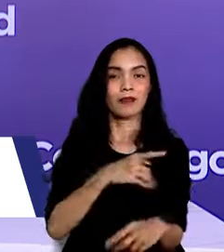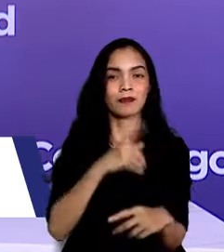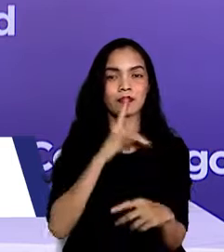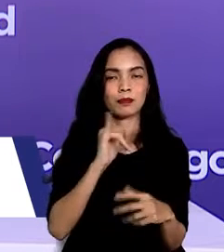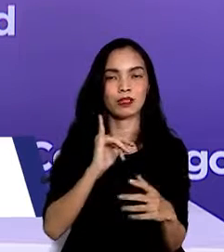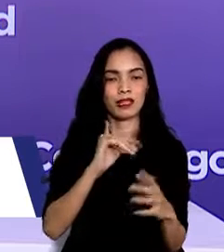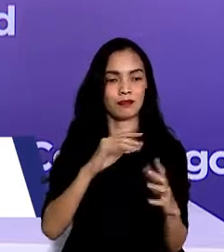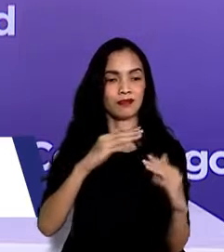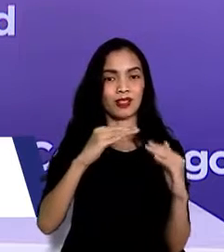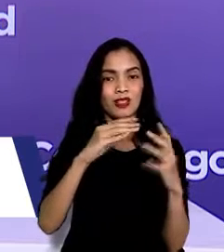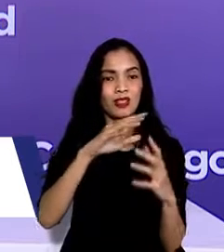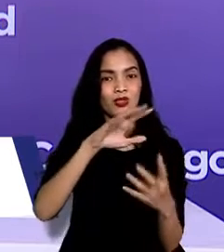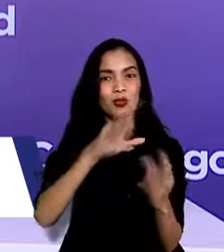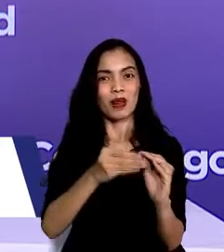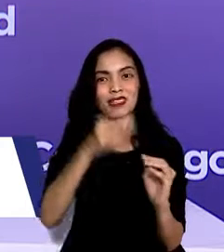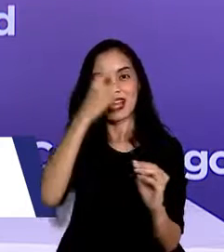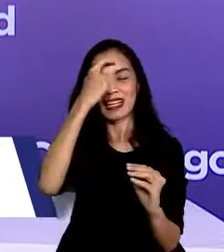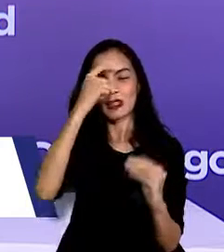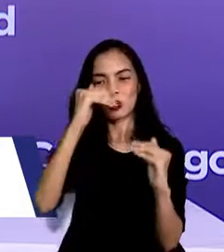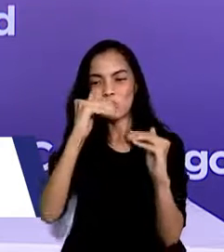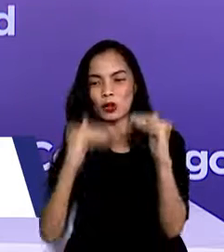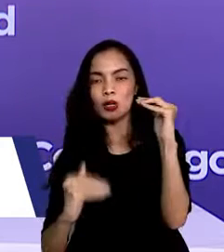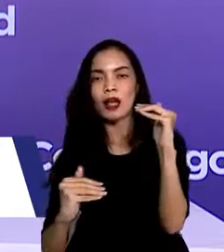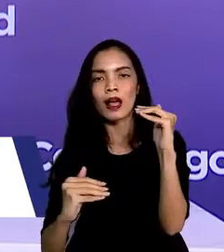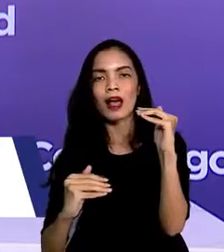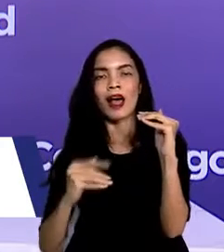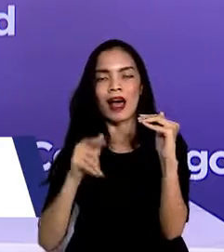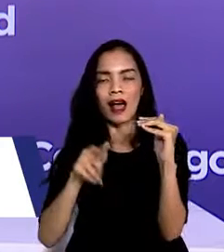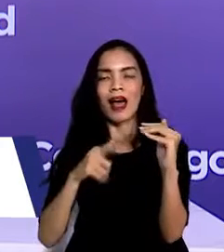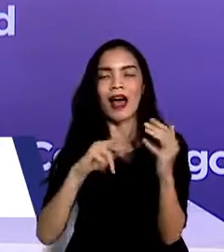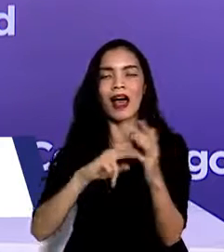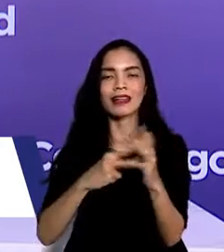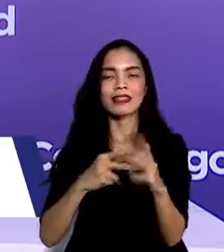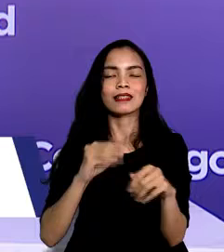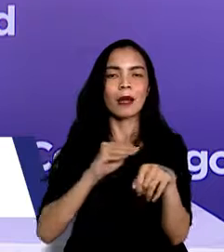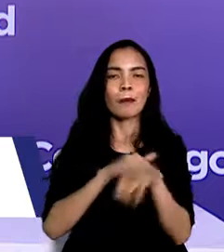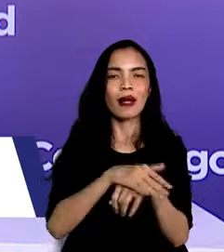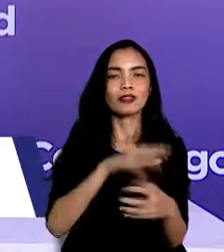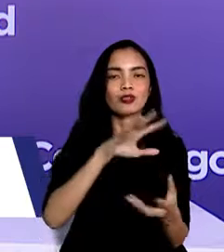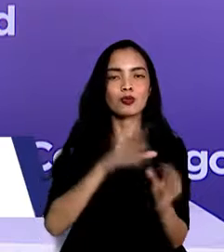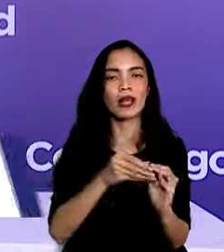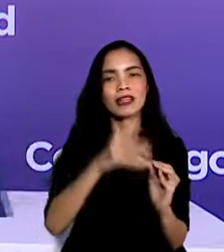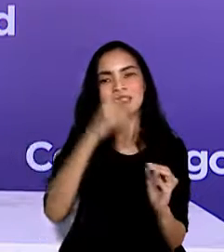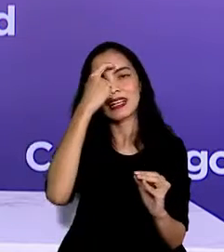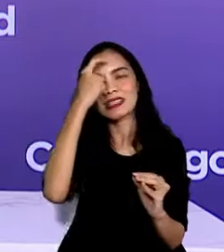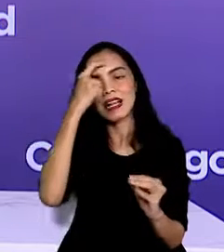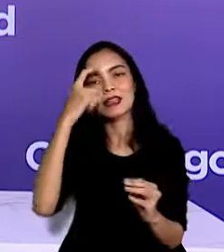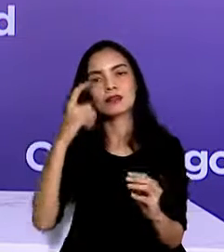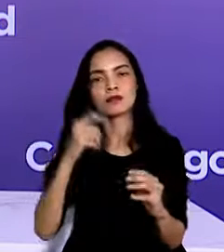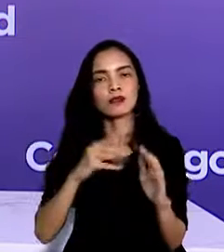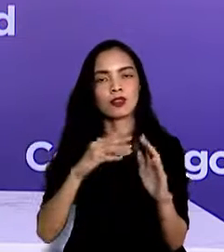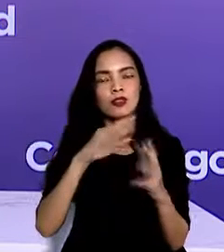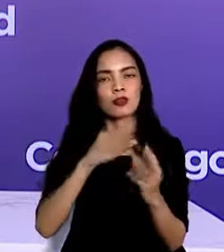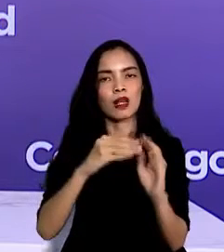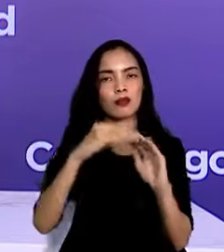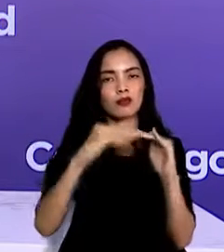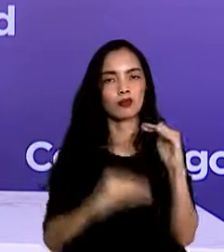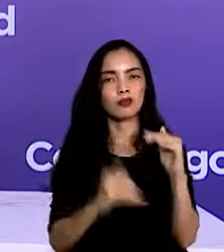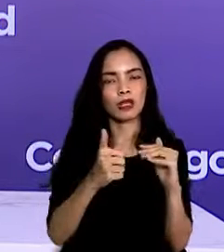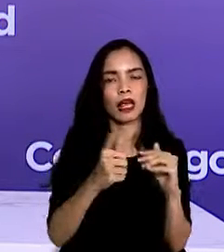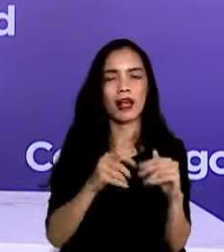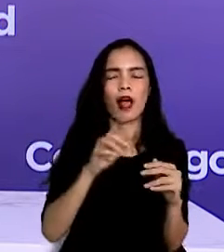angka positif nasional dan Satgas yakin 50 kabupaten kota ini mampu melakukannya asalkan konsisten